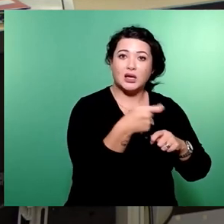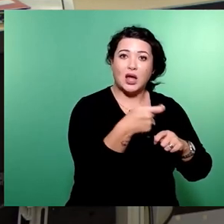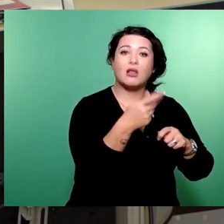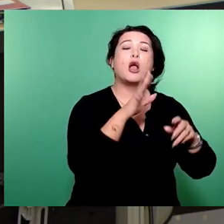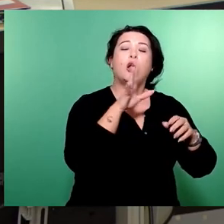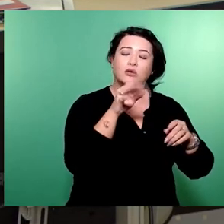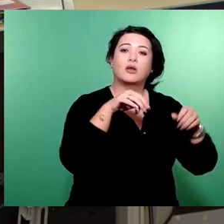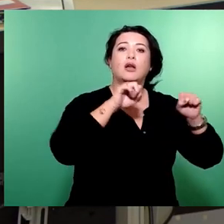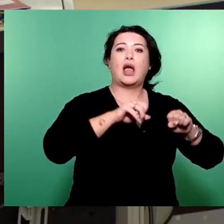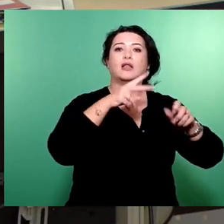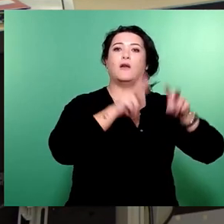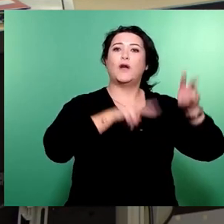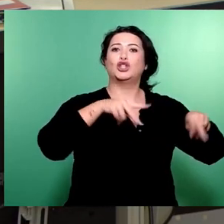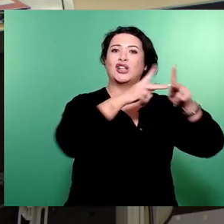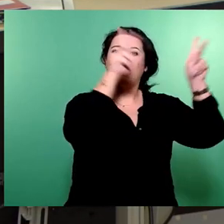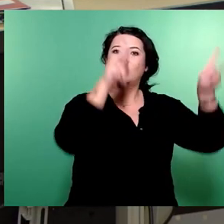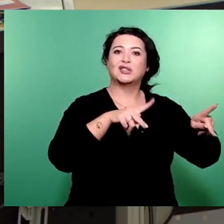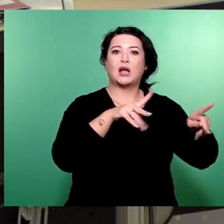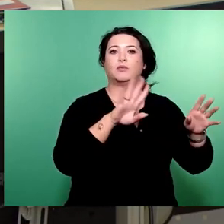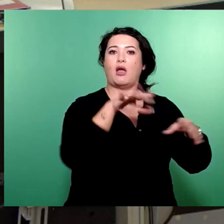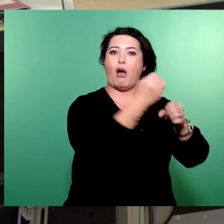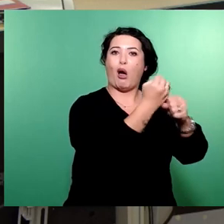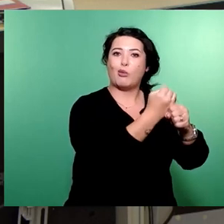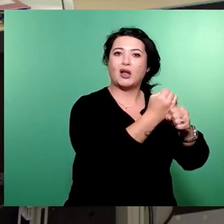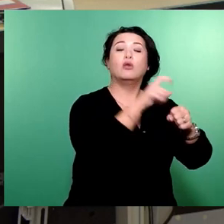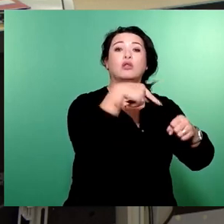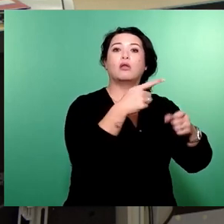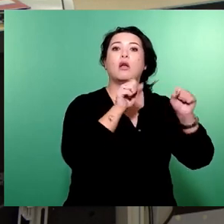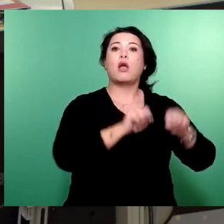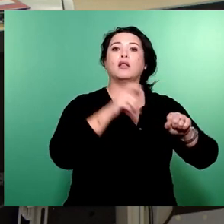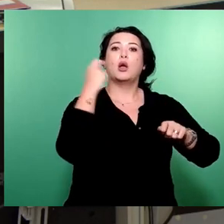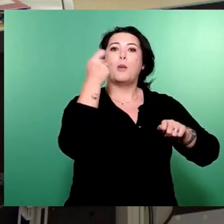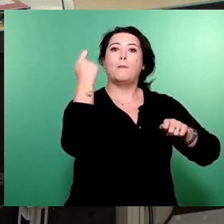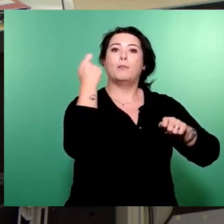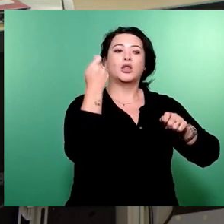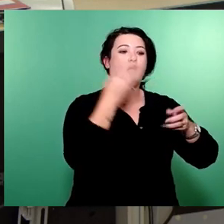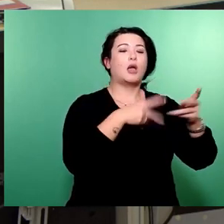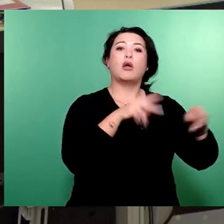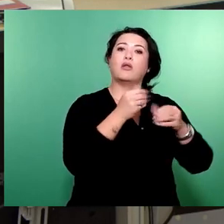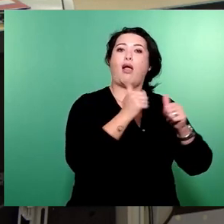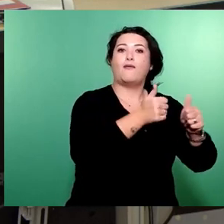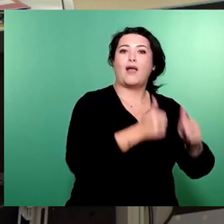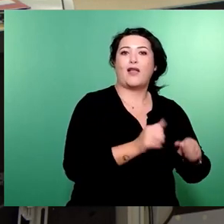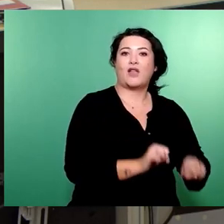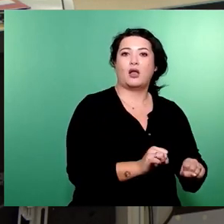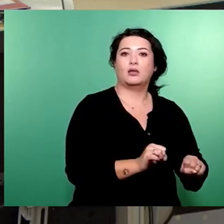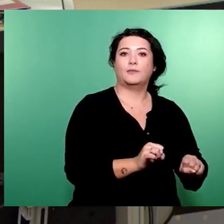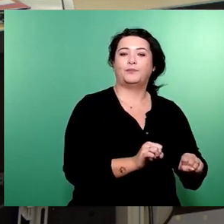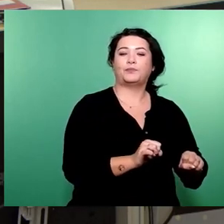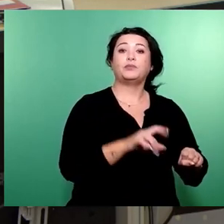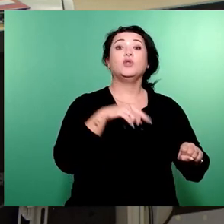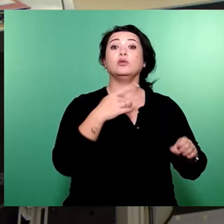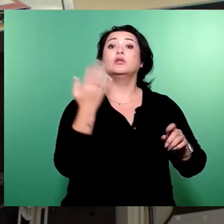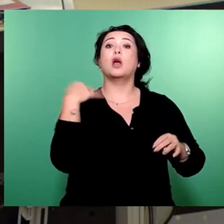Konzepte zu erarbeiten, um den Gewerbetreibenden zu helfen. Viel besser wäre, und das war auch die Aussage von der sächsischen